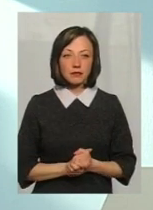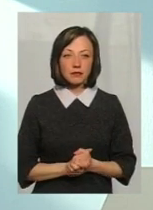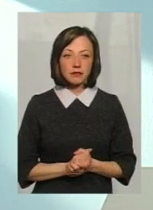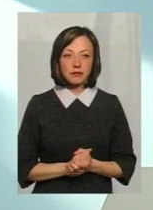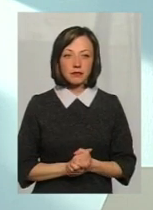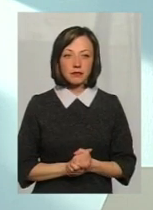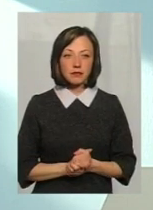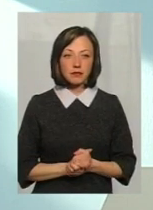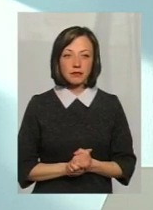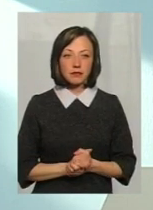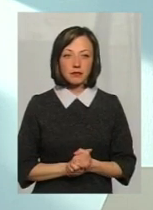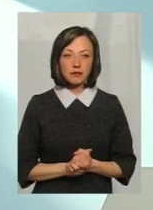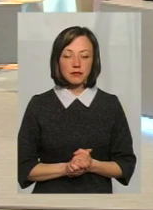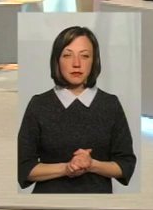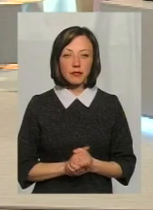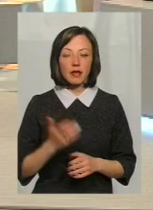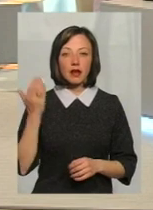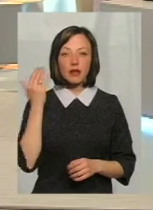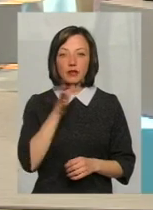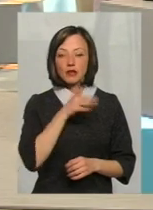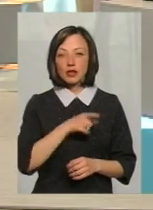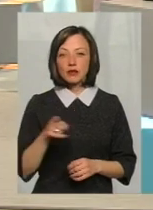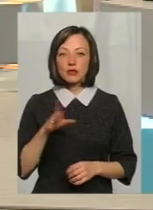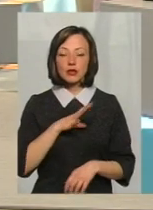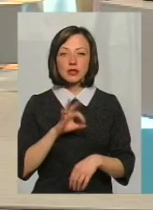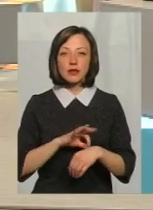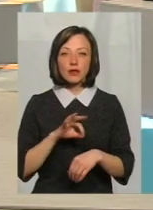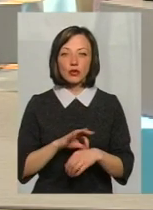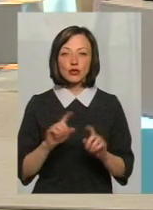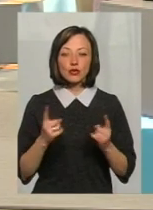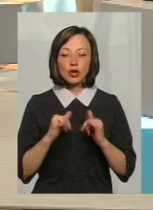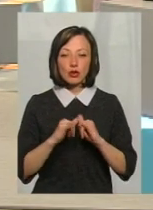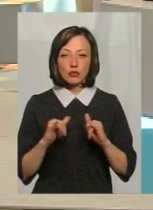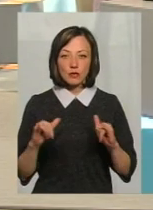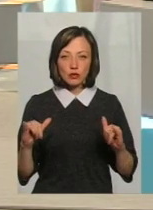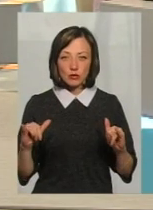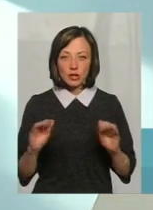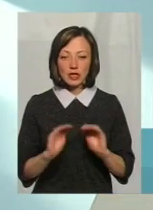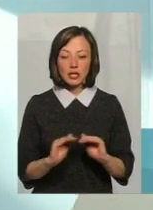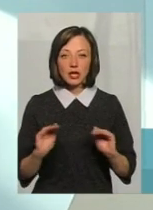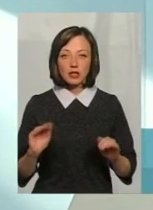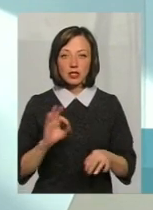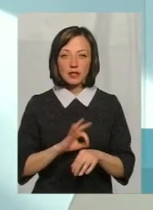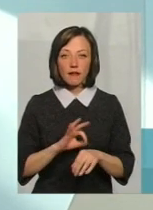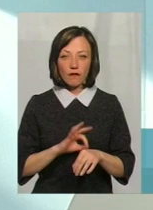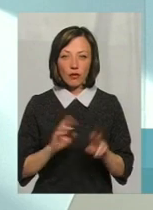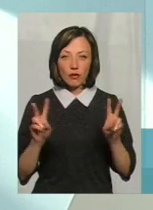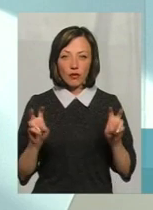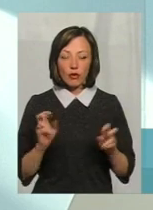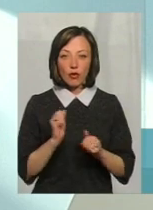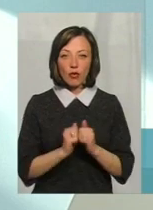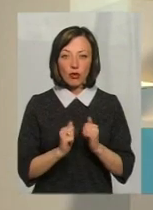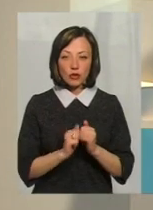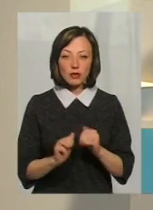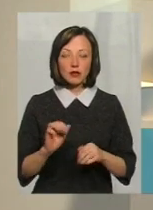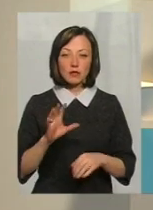Це в свій час було таке захворювання дуже розповсюджене, дитяче захворювання, коли майже кожен